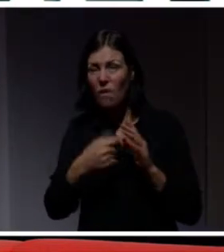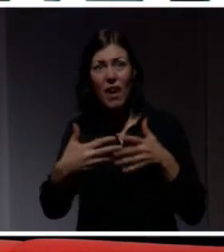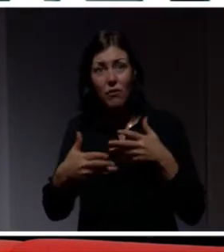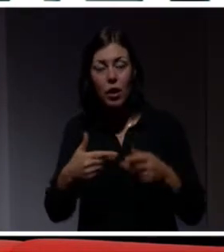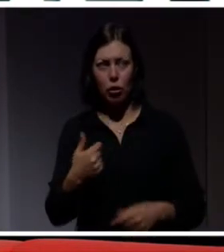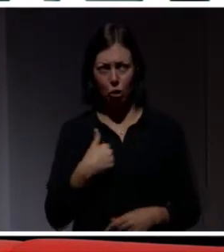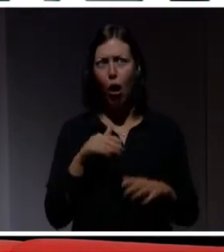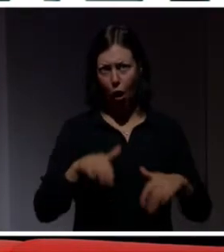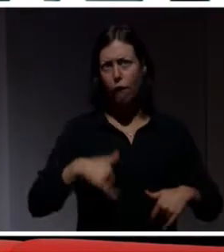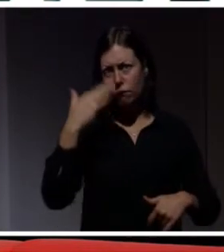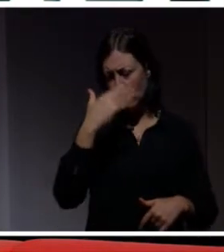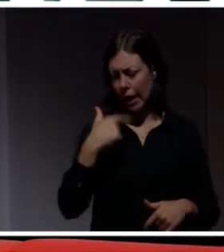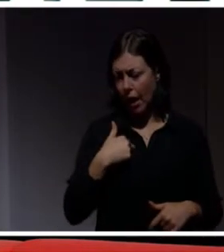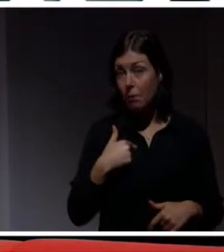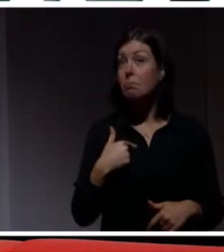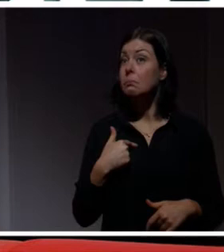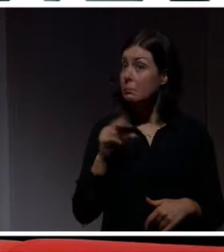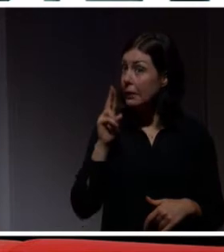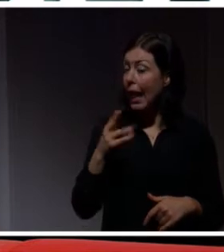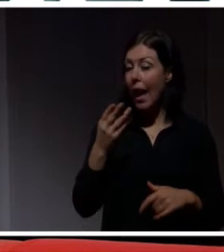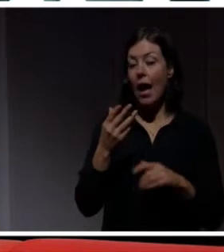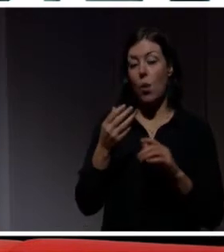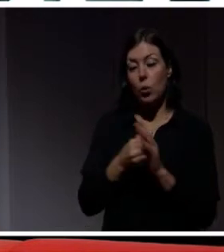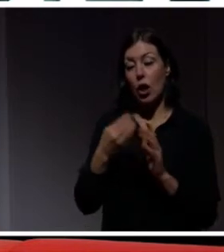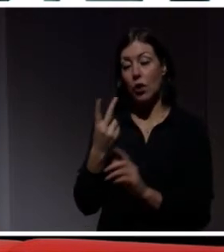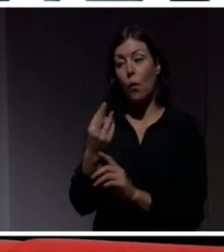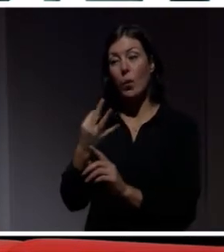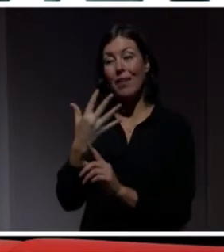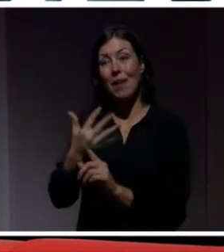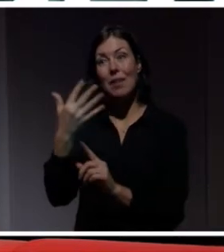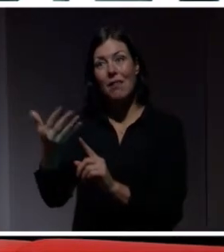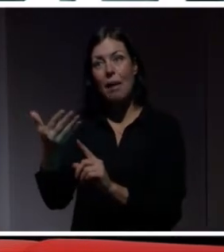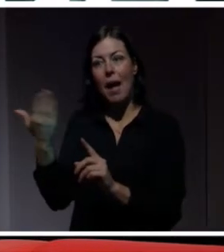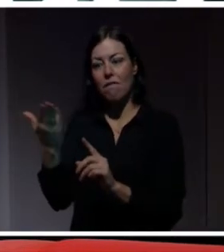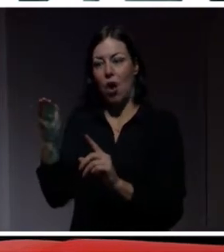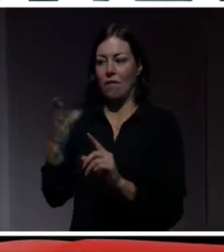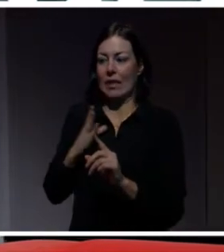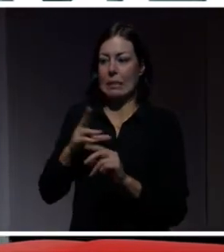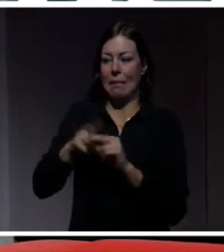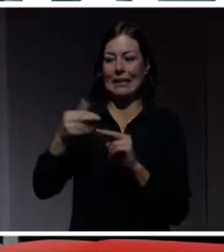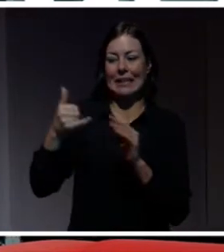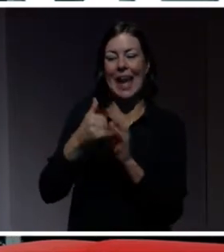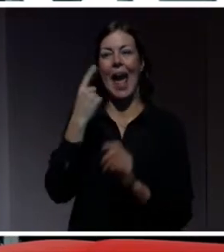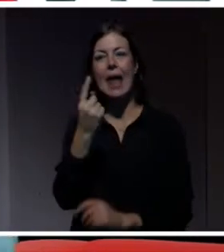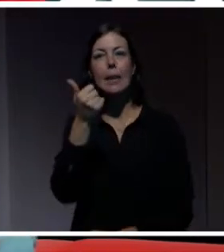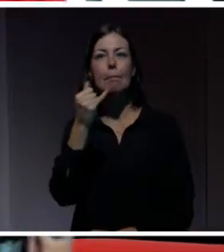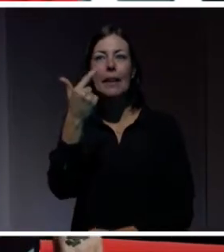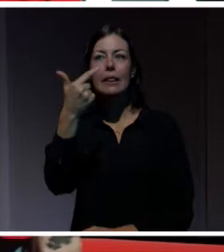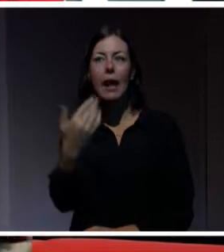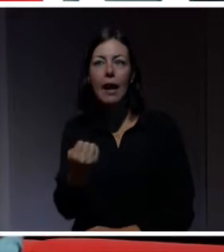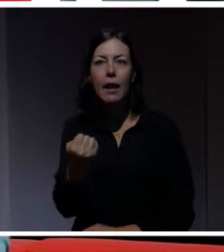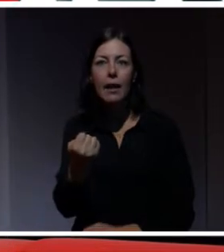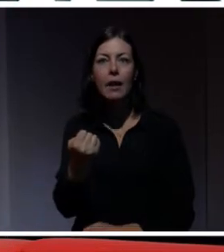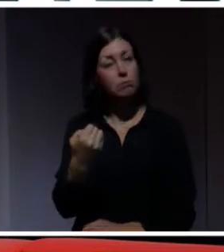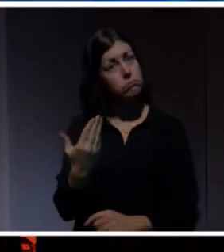Jag har i alla fall undrat. Och det är helt enkelt för att 255 är det som får plats i en byte. Så enkelt är det. Hårda